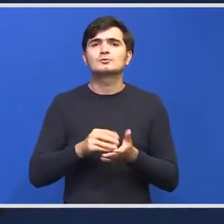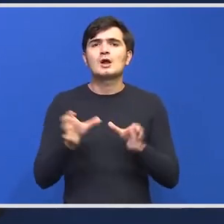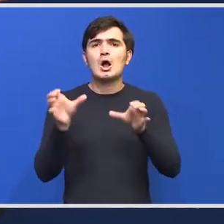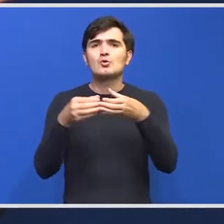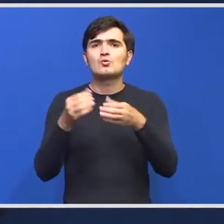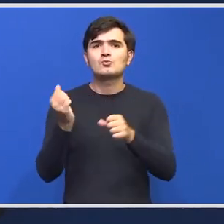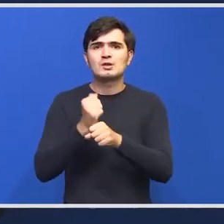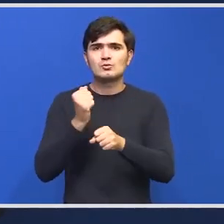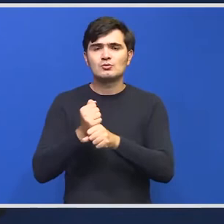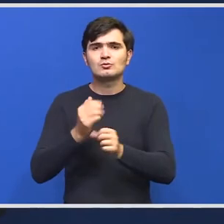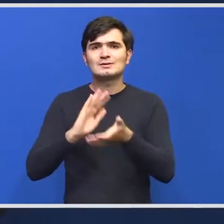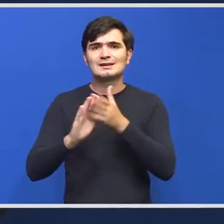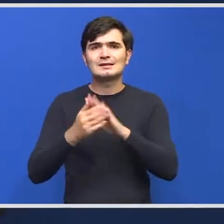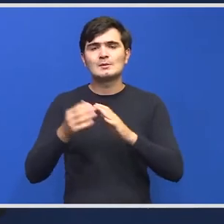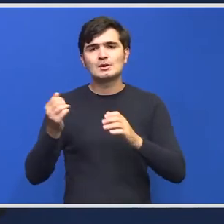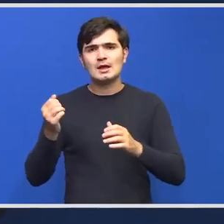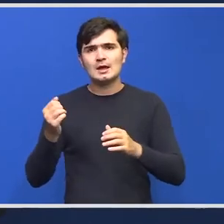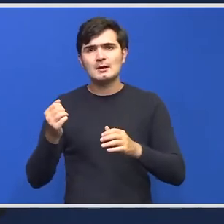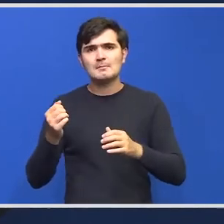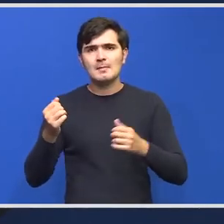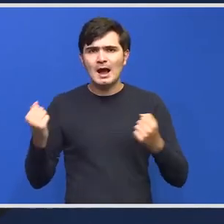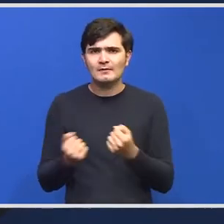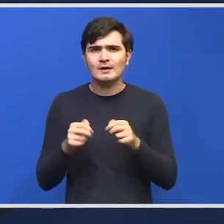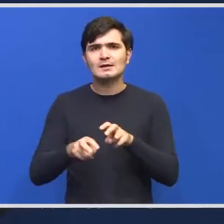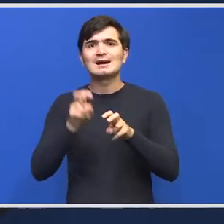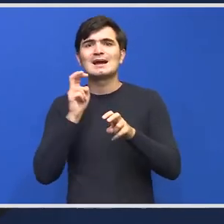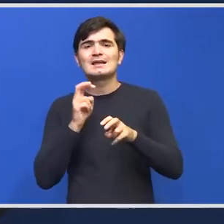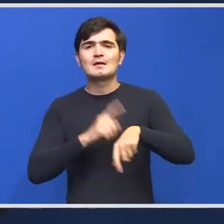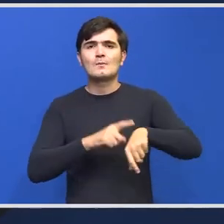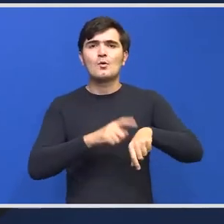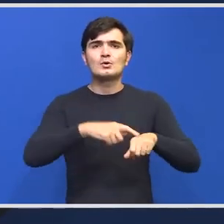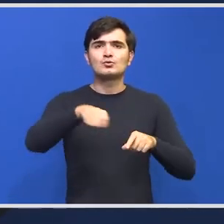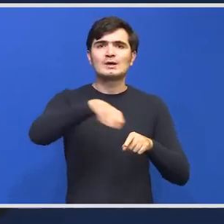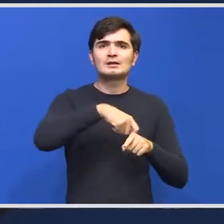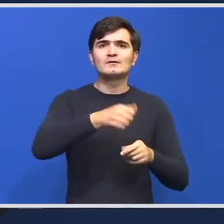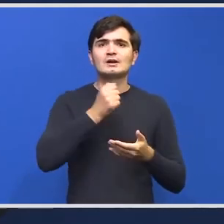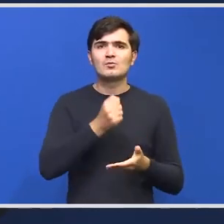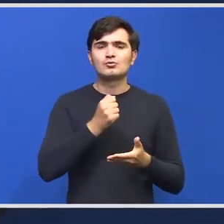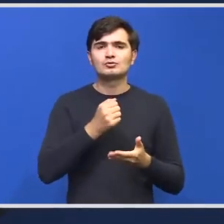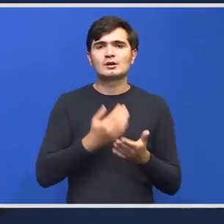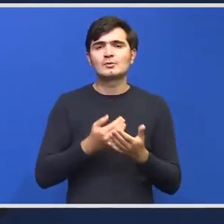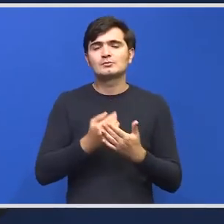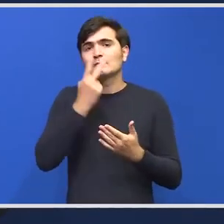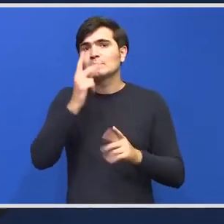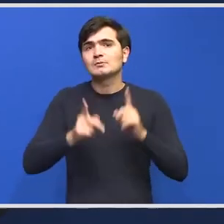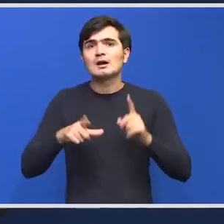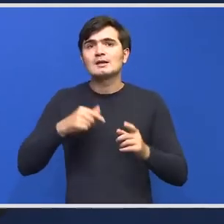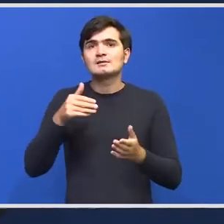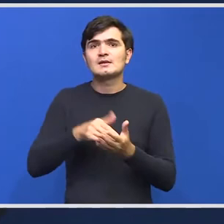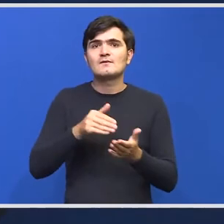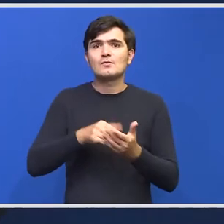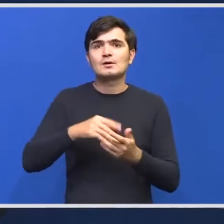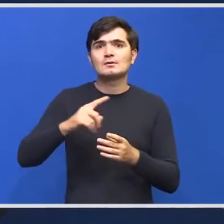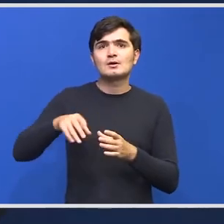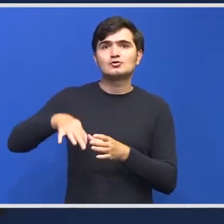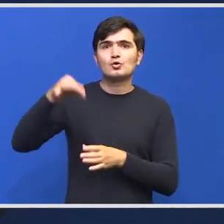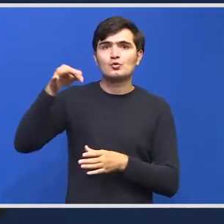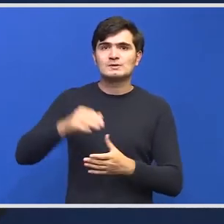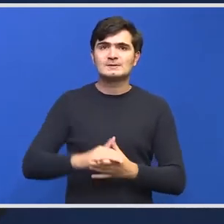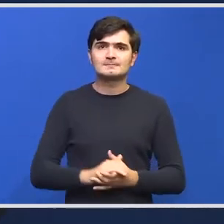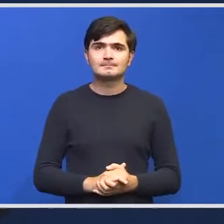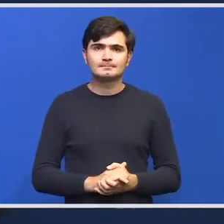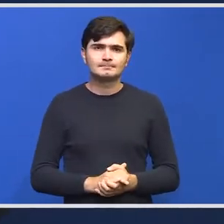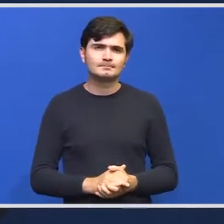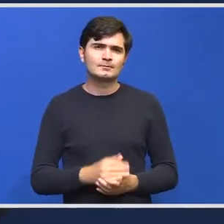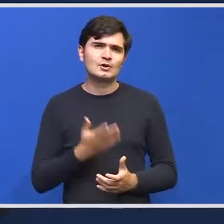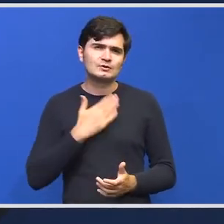finalizeze lucrările înainte de rectificare exact pentru a vedea dacă trebuiesc căsite soluții ca la rectificare să încercăm să le găsim. Și